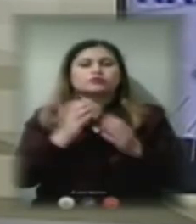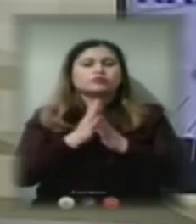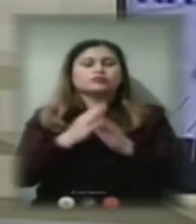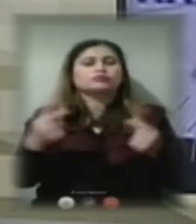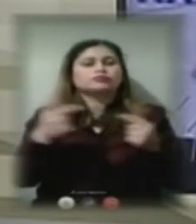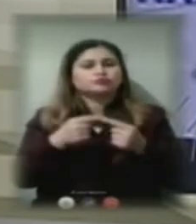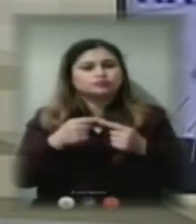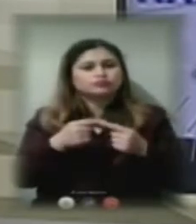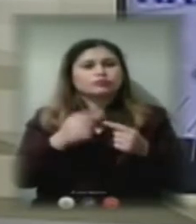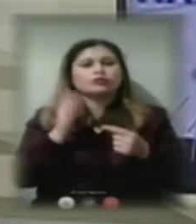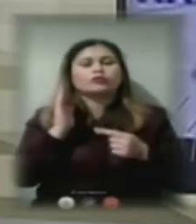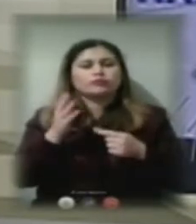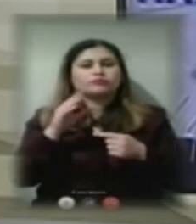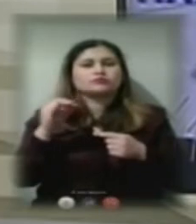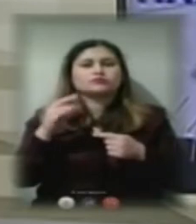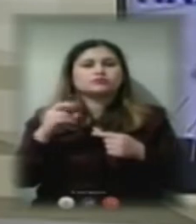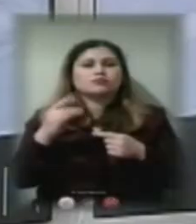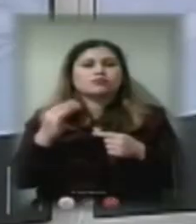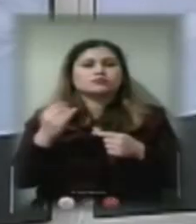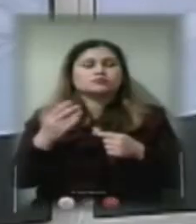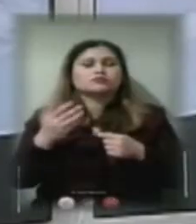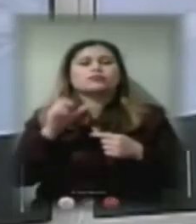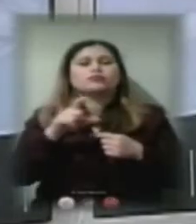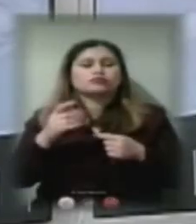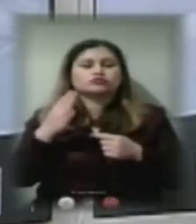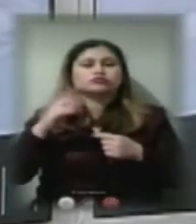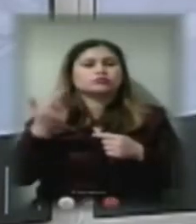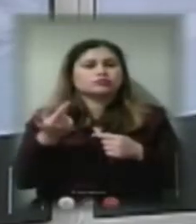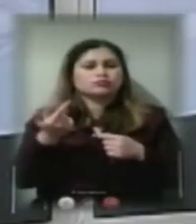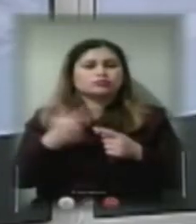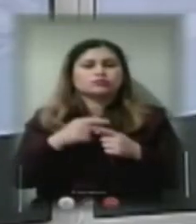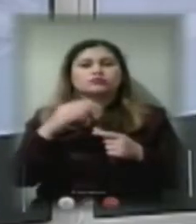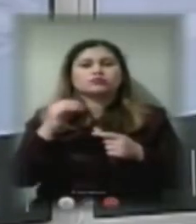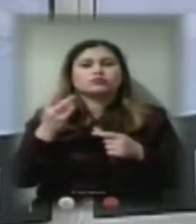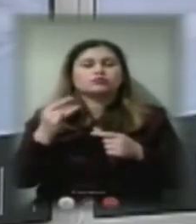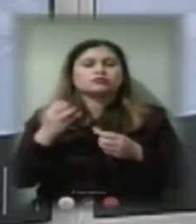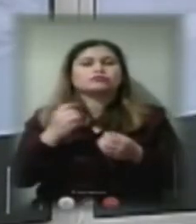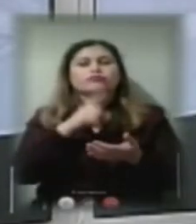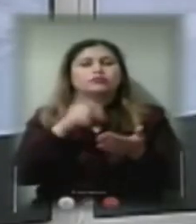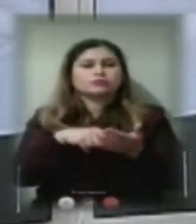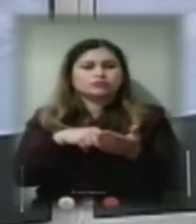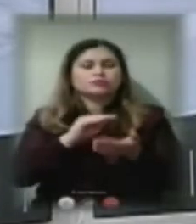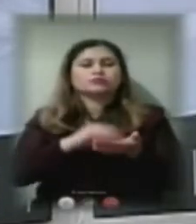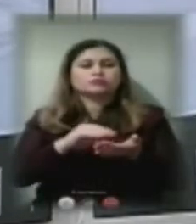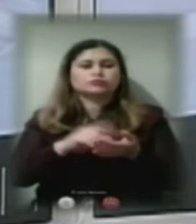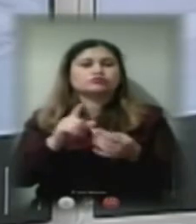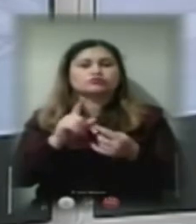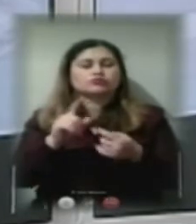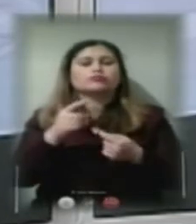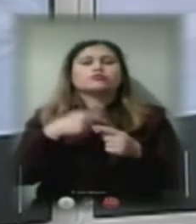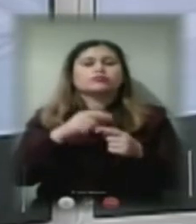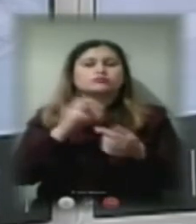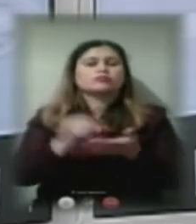відселятися жителі будинку 4Г, тому що Тетяна Пікуліна знову ж таки нам пише і пише про те, що за документами